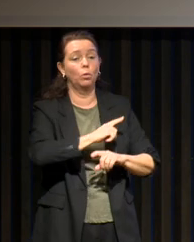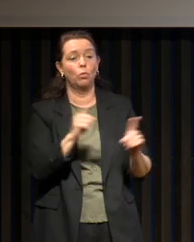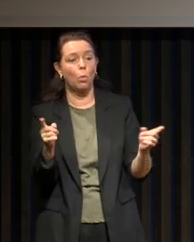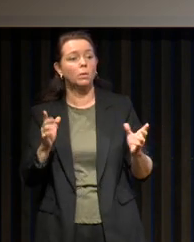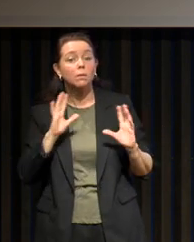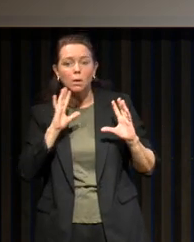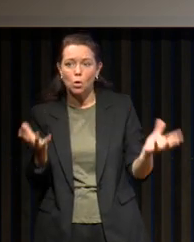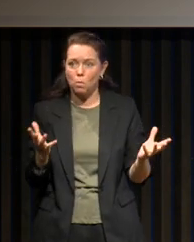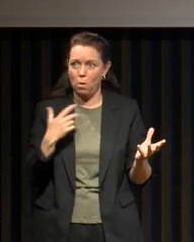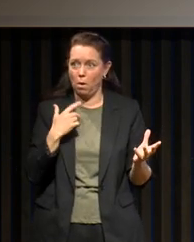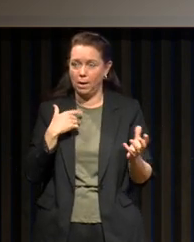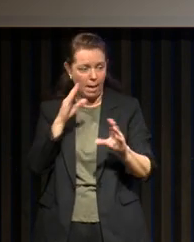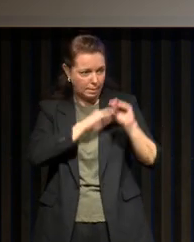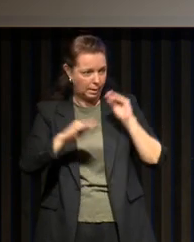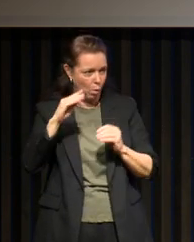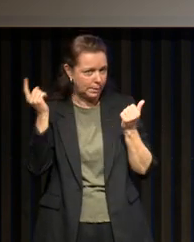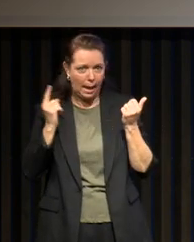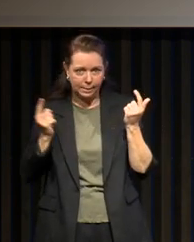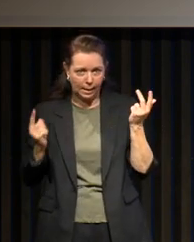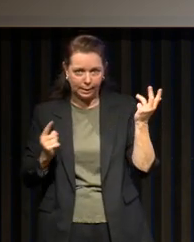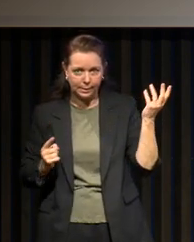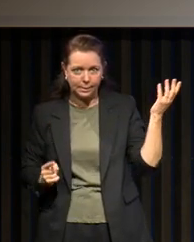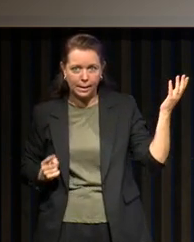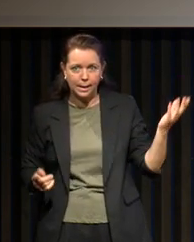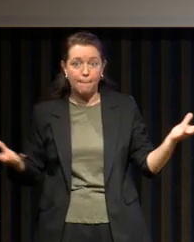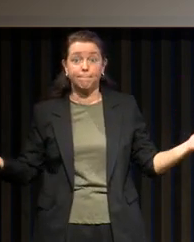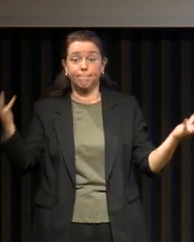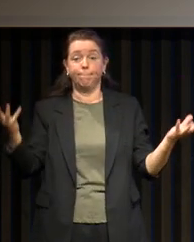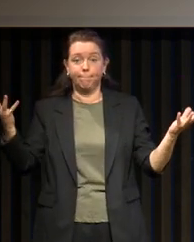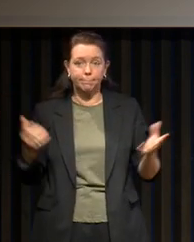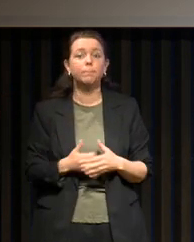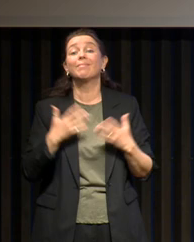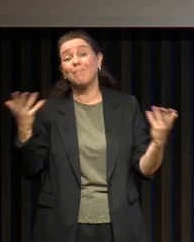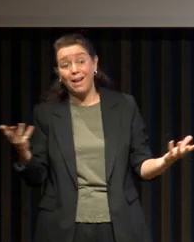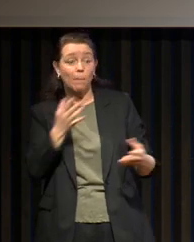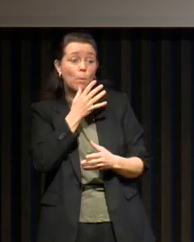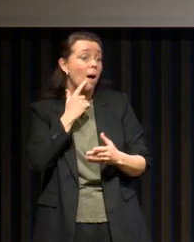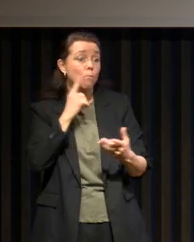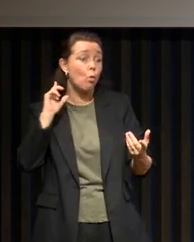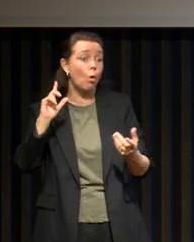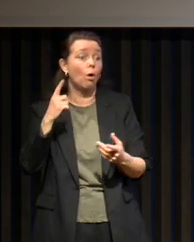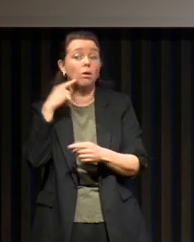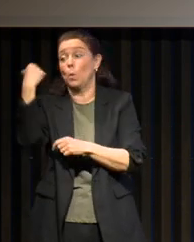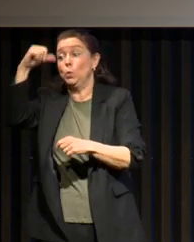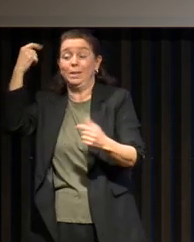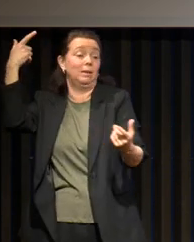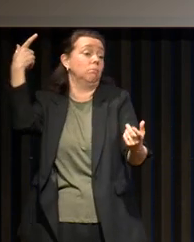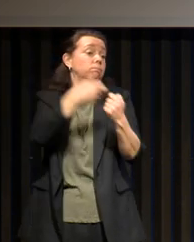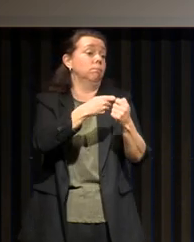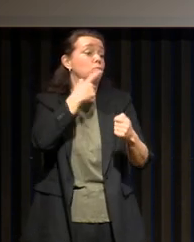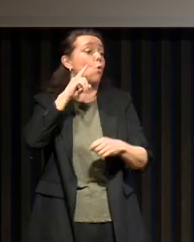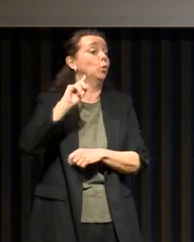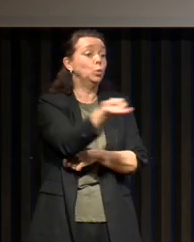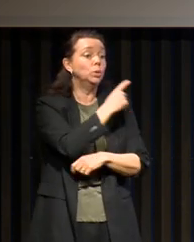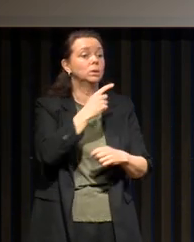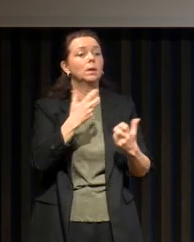repérer dans tous ces traitements. Chaque personne est unique, on ne rentre pas tous dans le monde, ce n pas taille unique quand on va chez Zara.